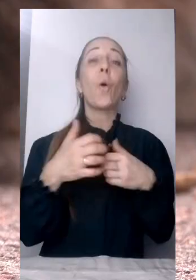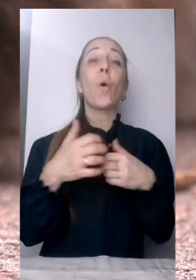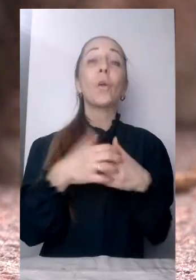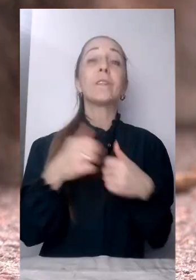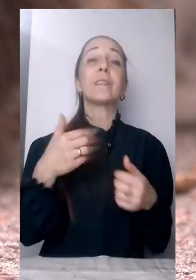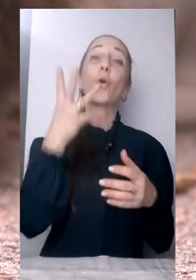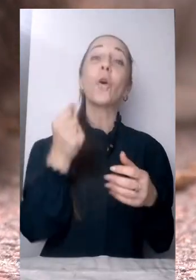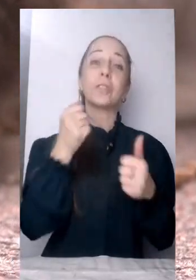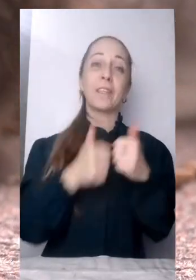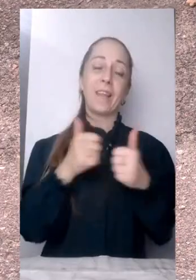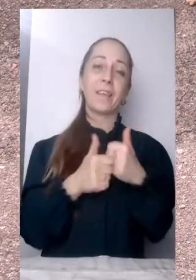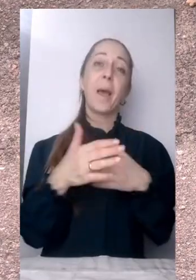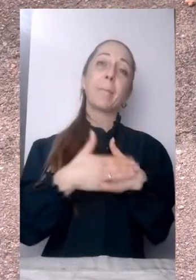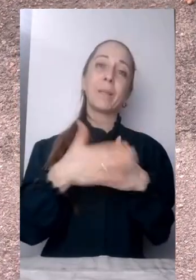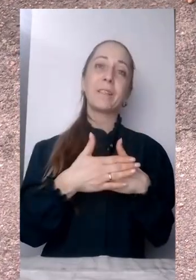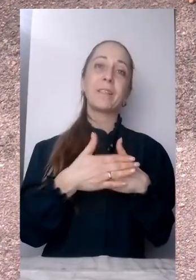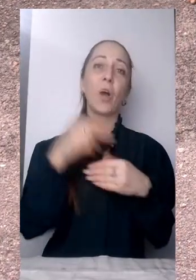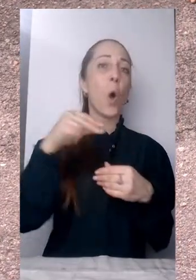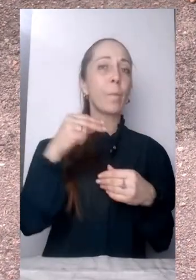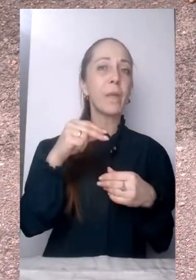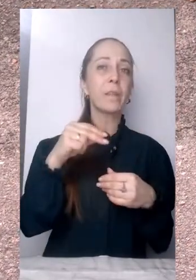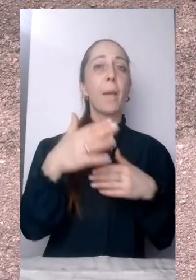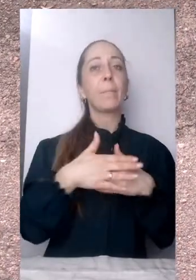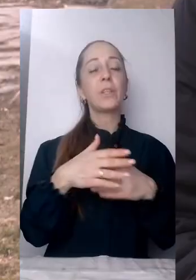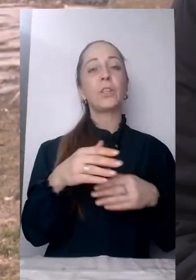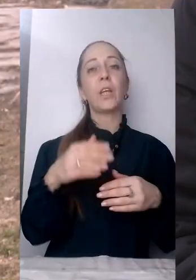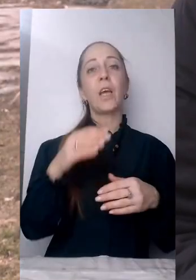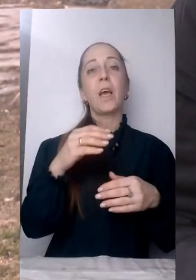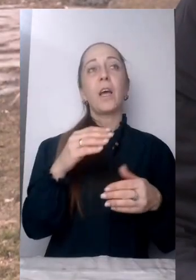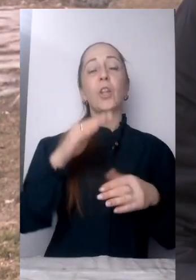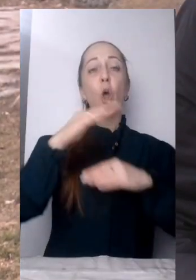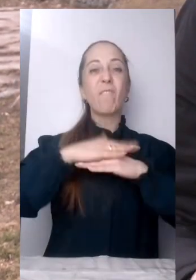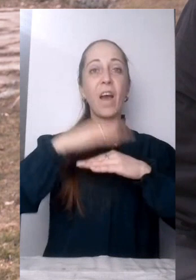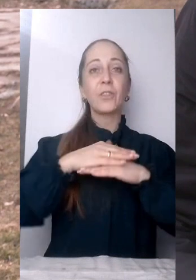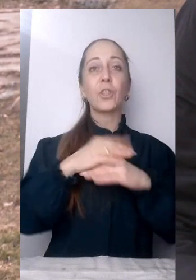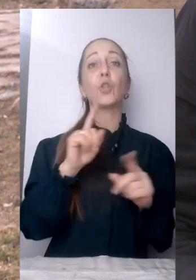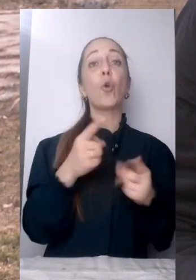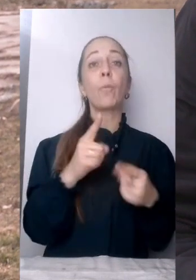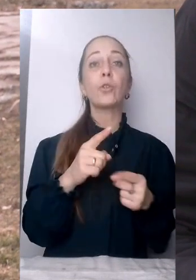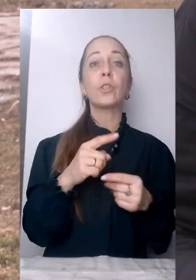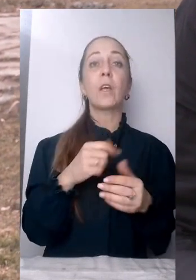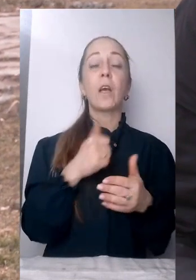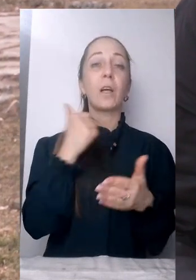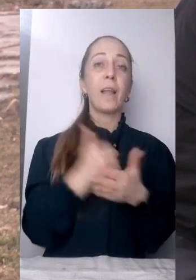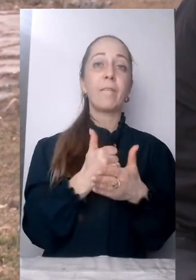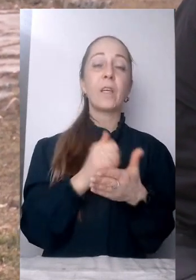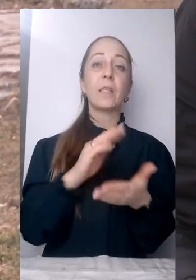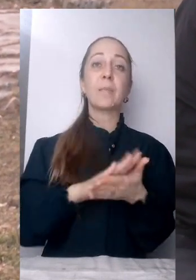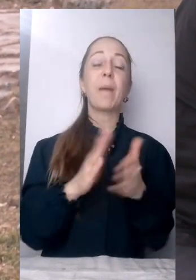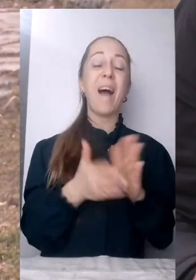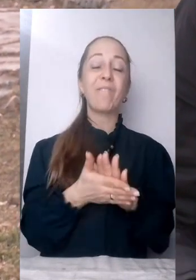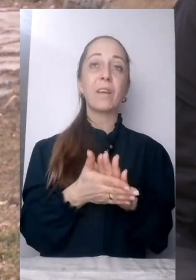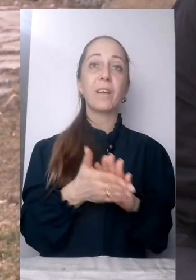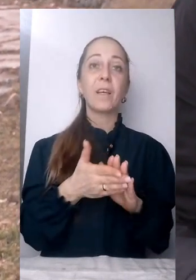Близько обіду або ближче до вечора, тому що основні справи в допомозі